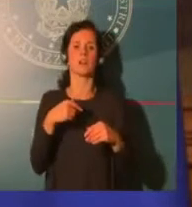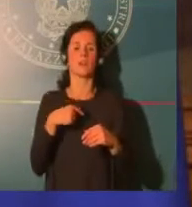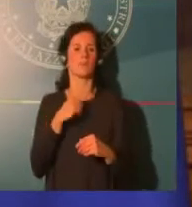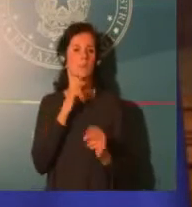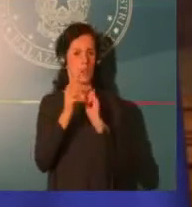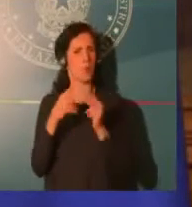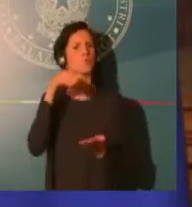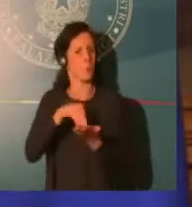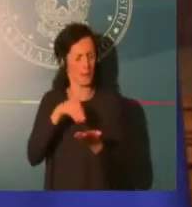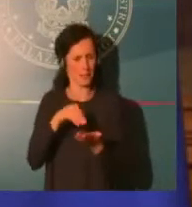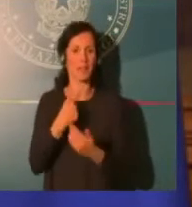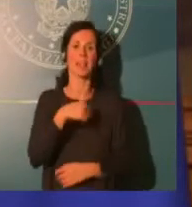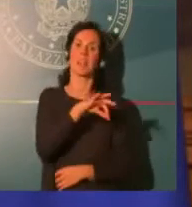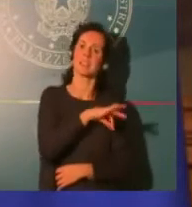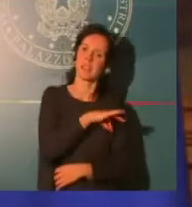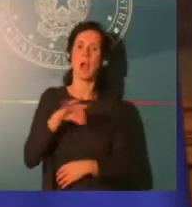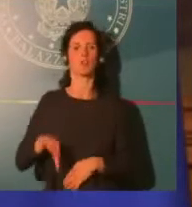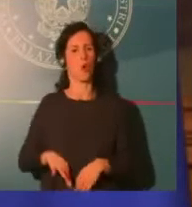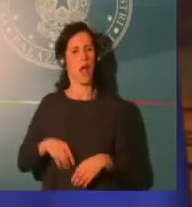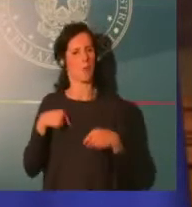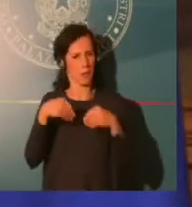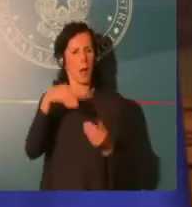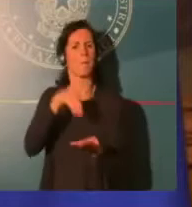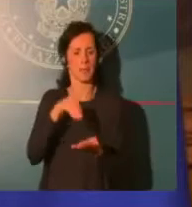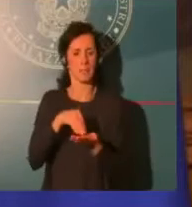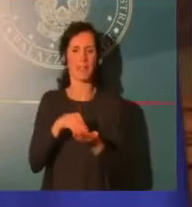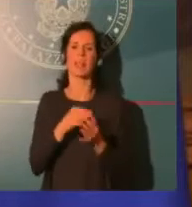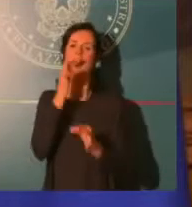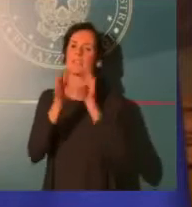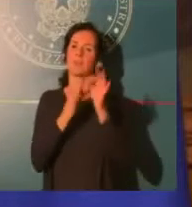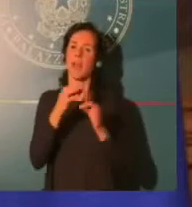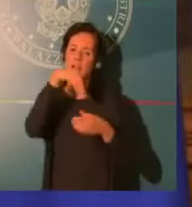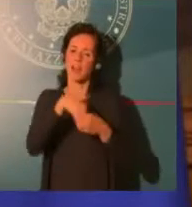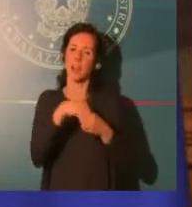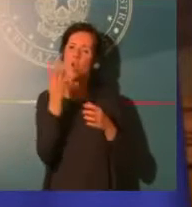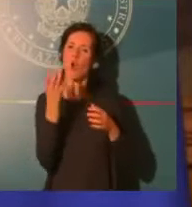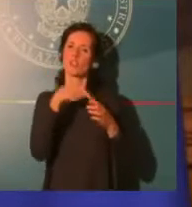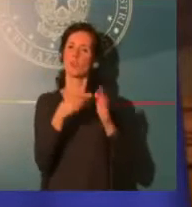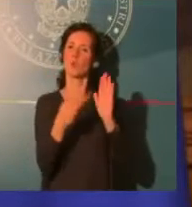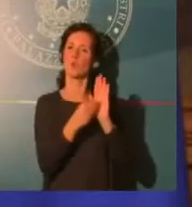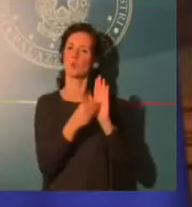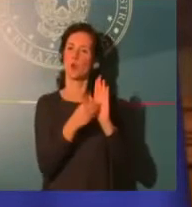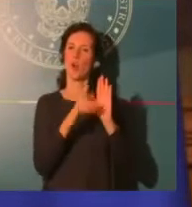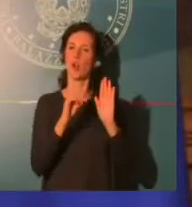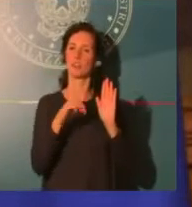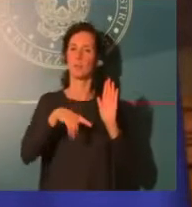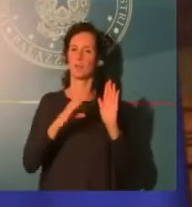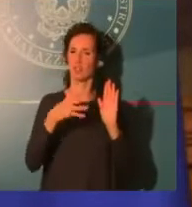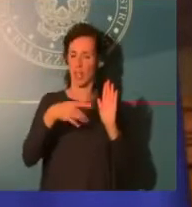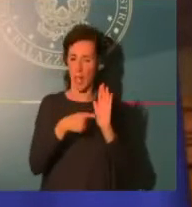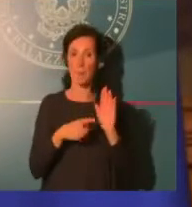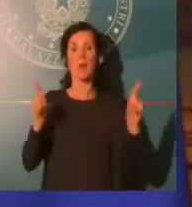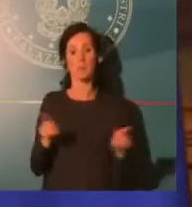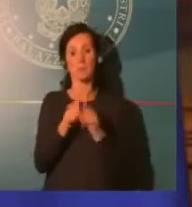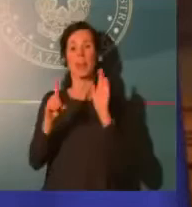quel decreto di storia. Vorrei sottolineare che questa volta, proprio perché non abbiamo avuto ancora una